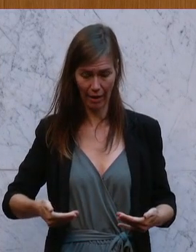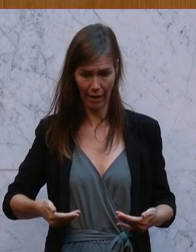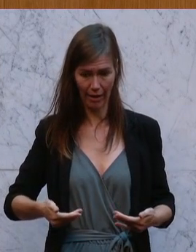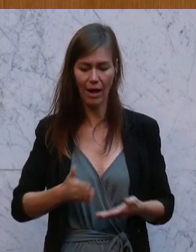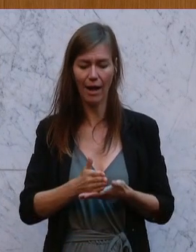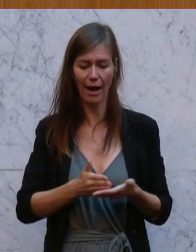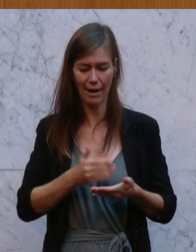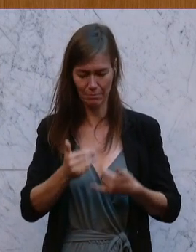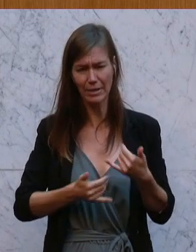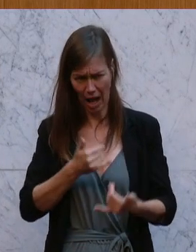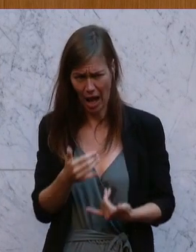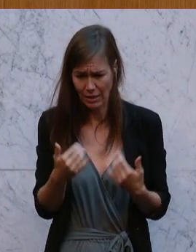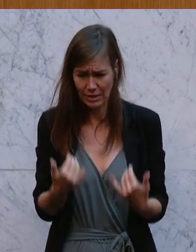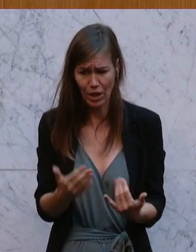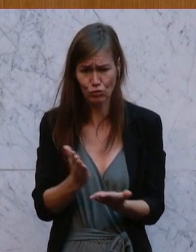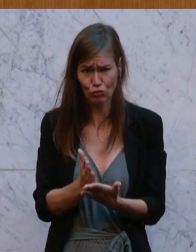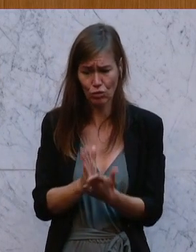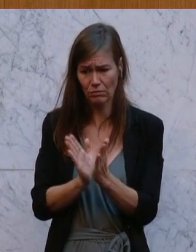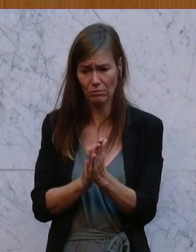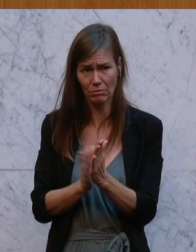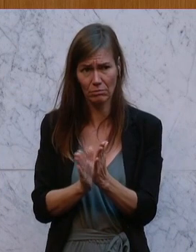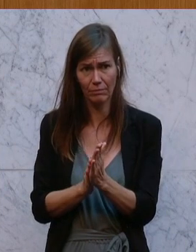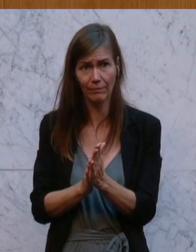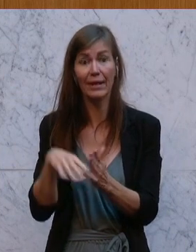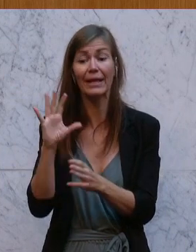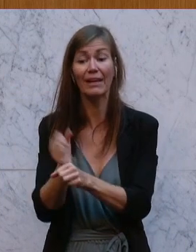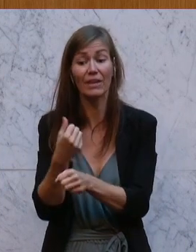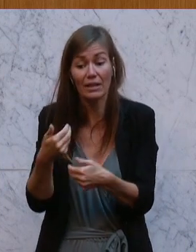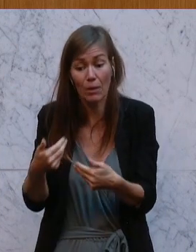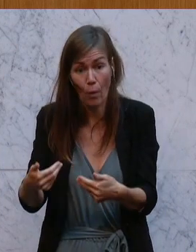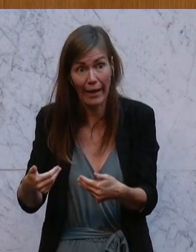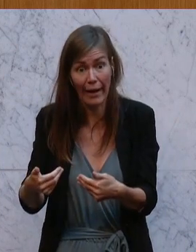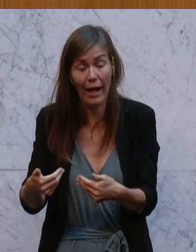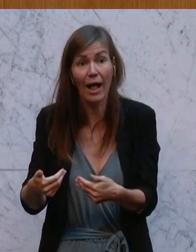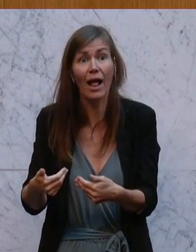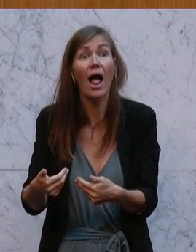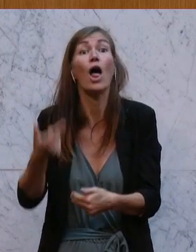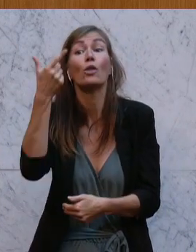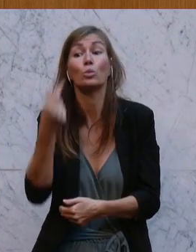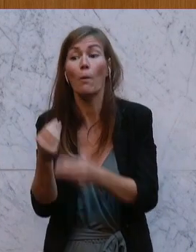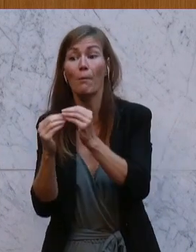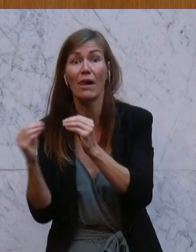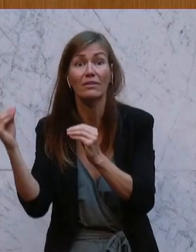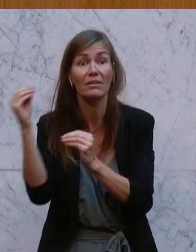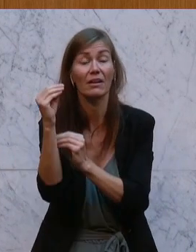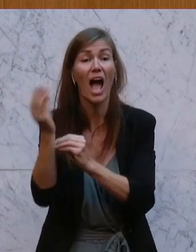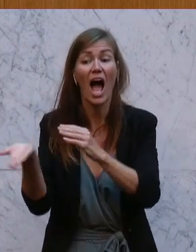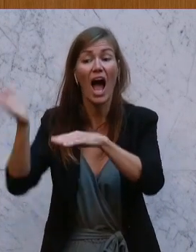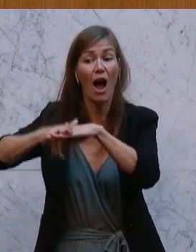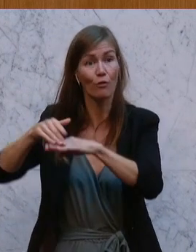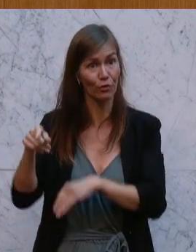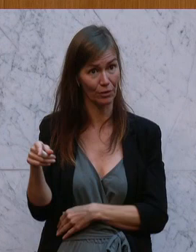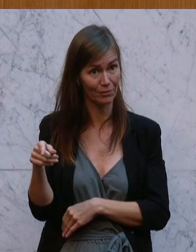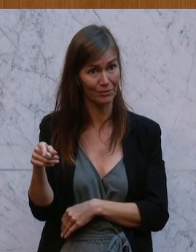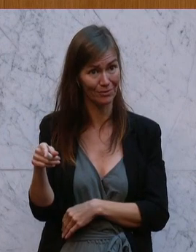Halbjahreszahl, wissen wir, dass die diesen Gewinn noch einmal verdoppeln werden. Verdoppeln! Also jemand, der sich